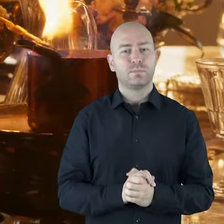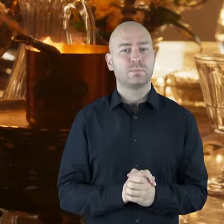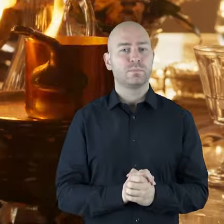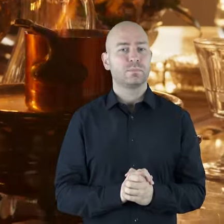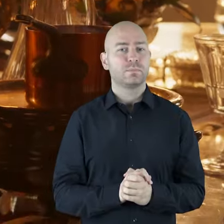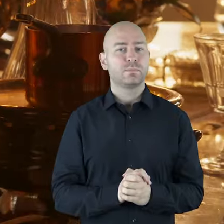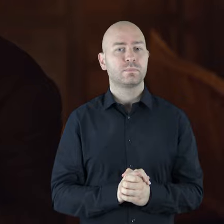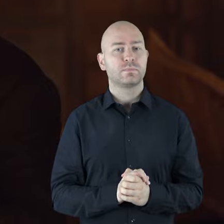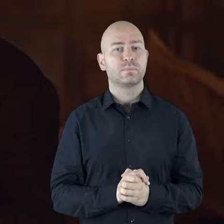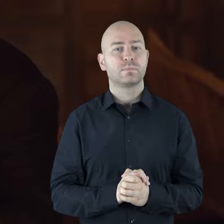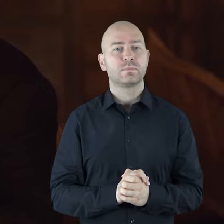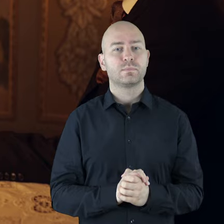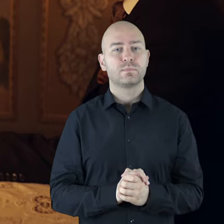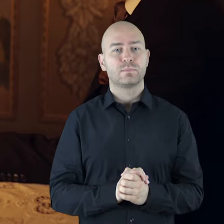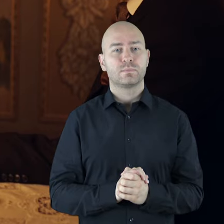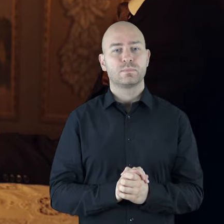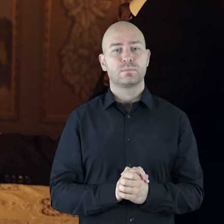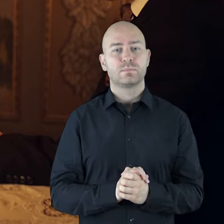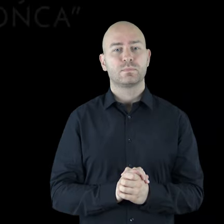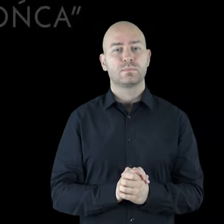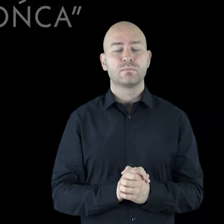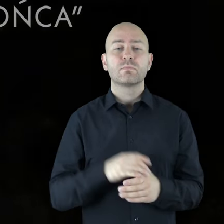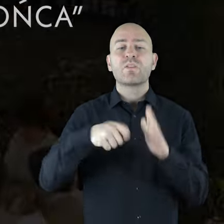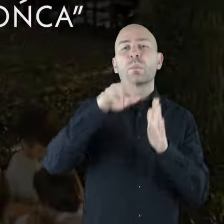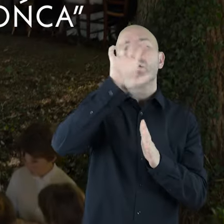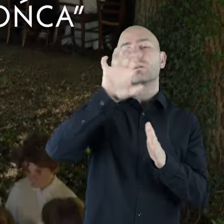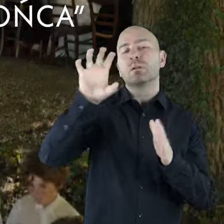Kolacja przy świecach, kobieta kosztuje danie, zaskoczona patrzy na mężczyznę.